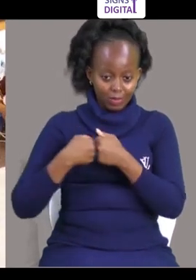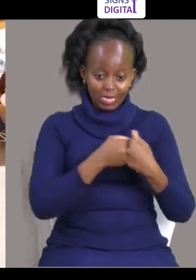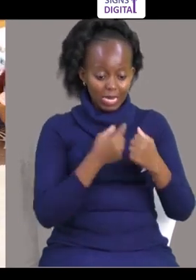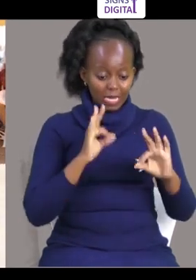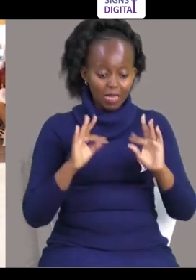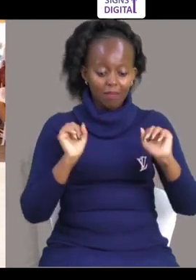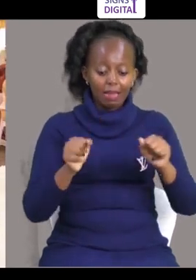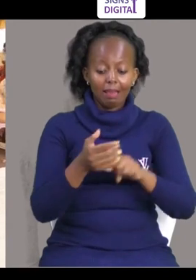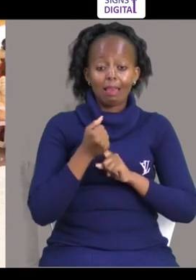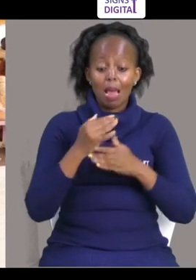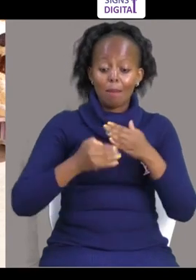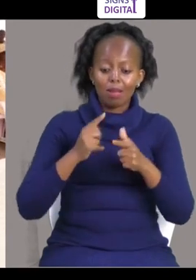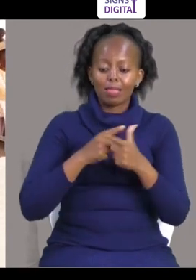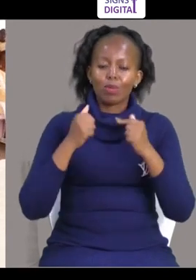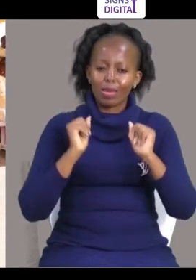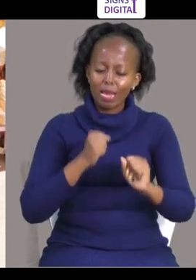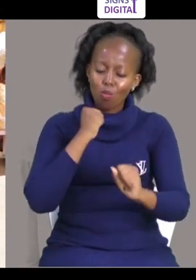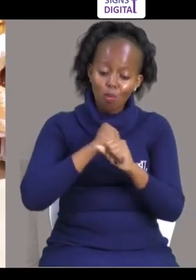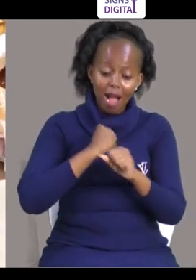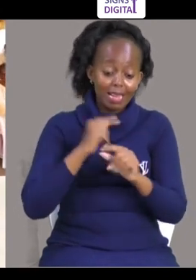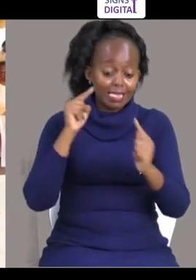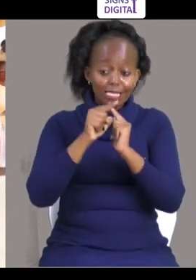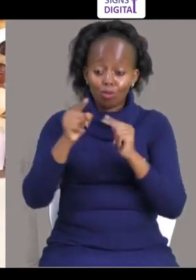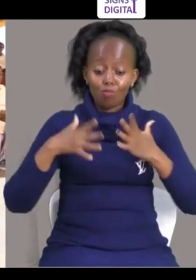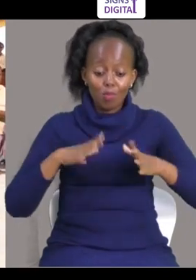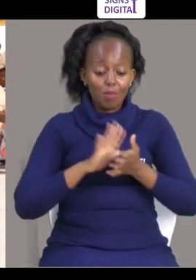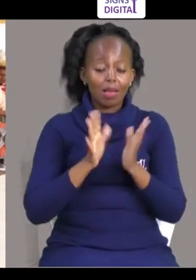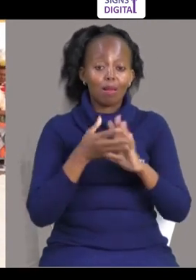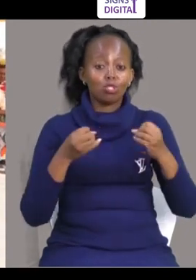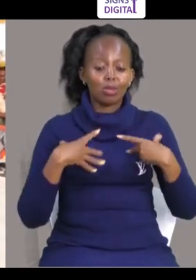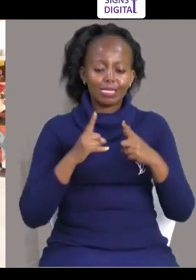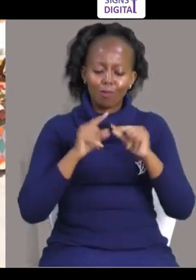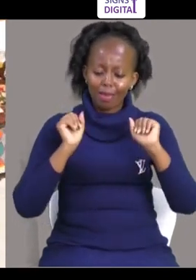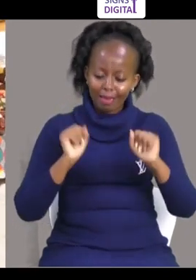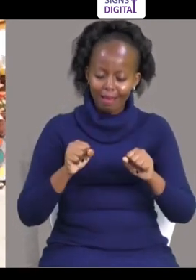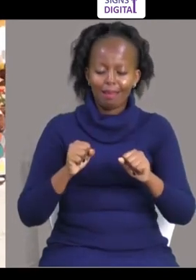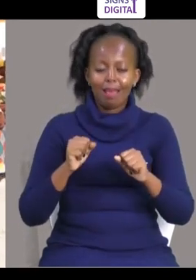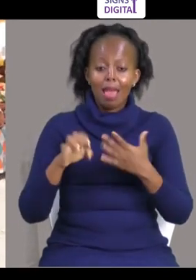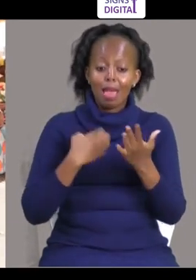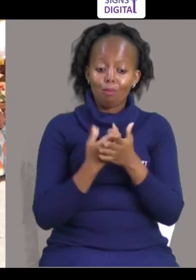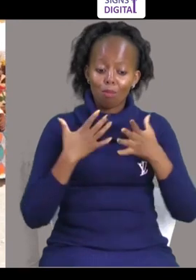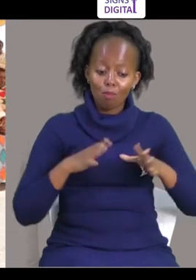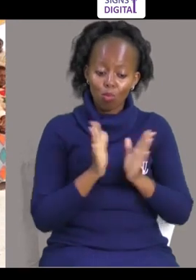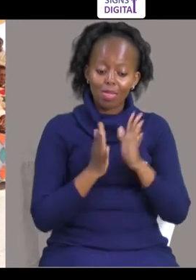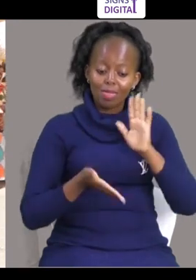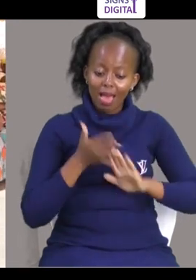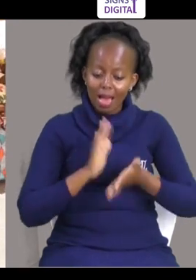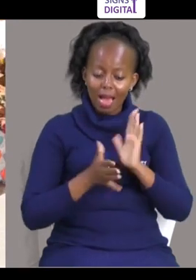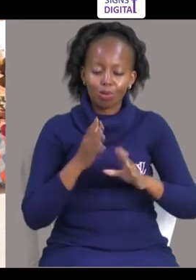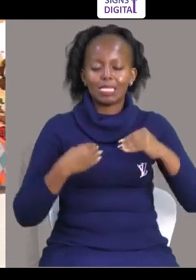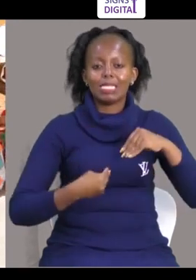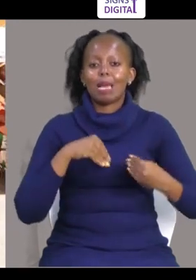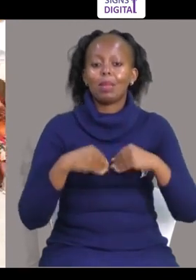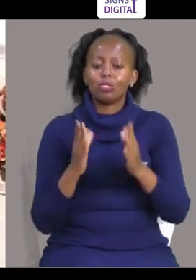matirio Tukipasa matirio Tunaeza wanja kazi hata njini mchangae Tunaeza adika hata wale watu